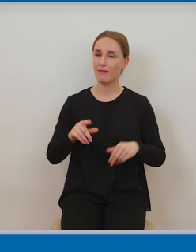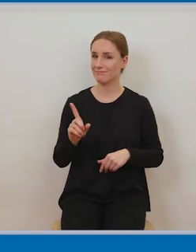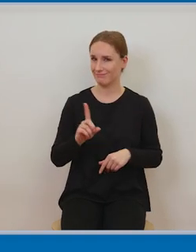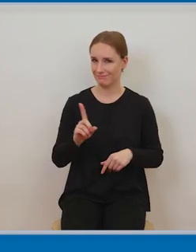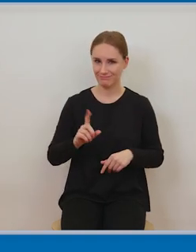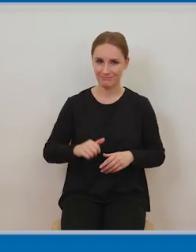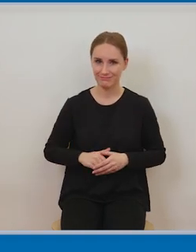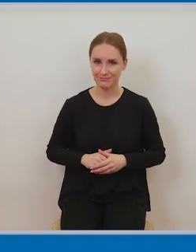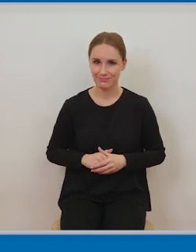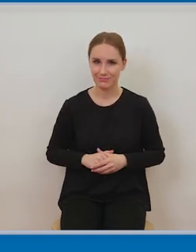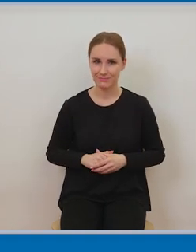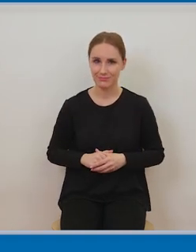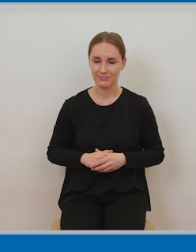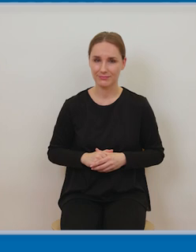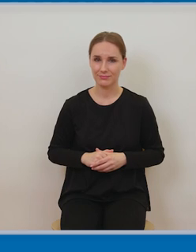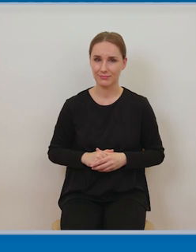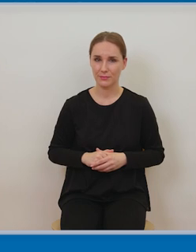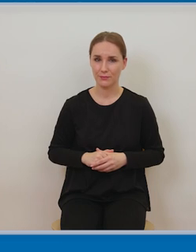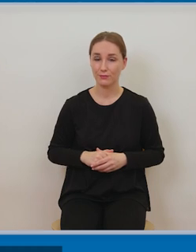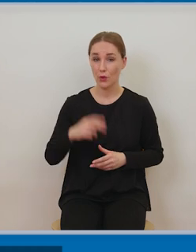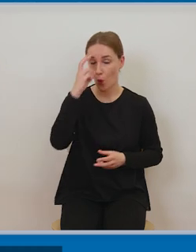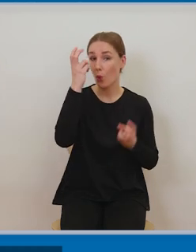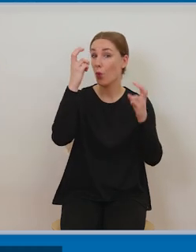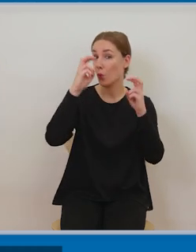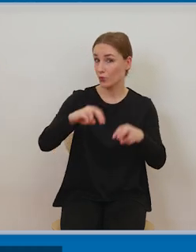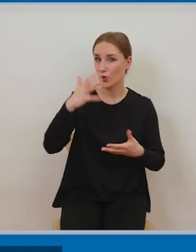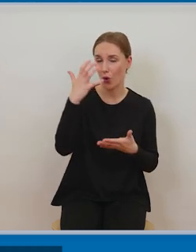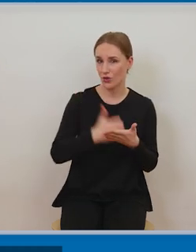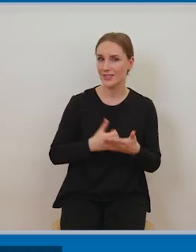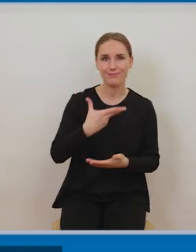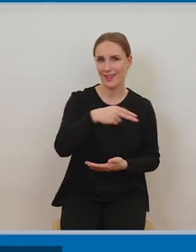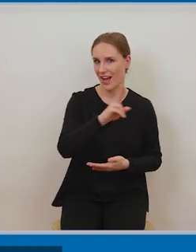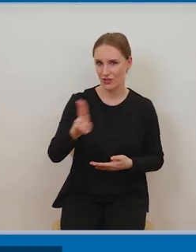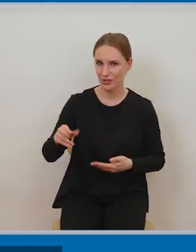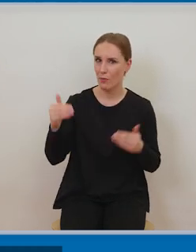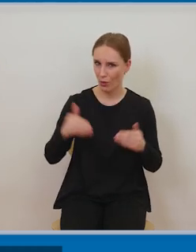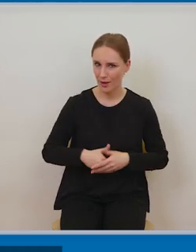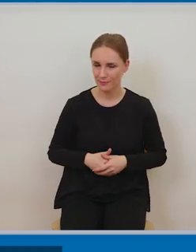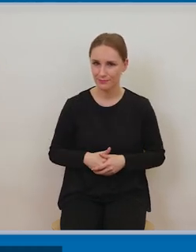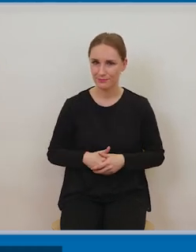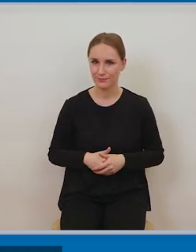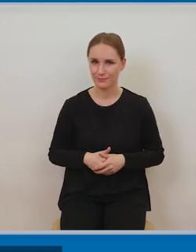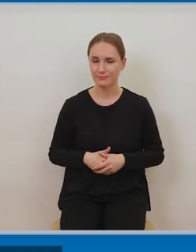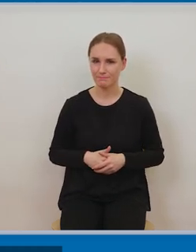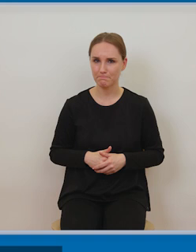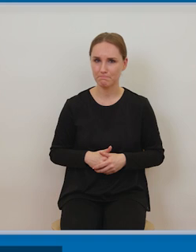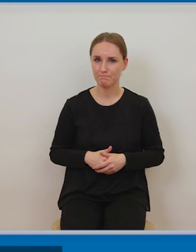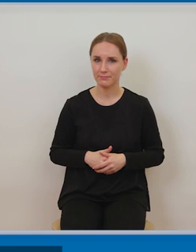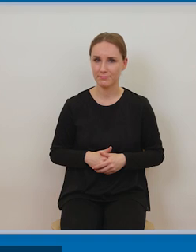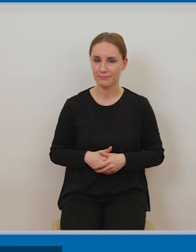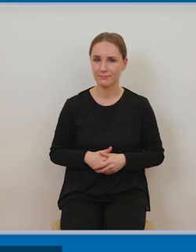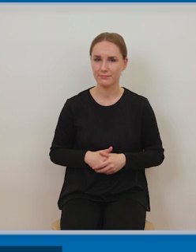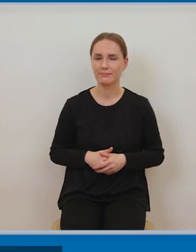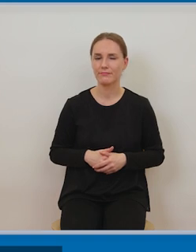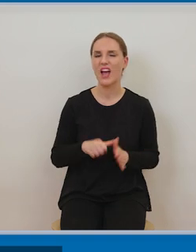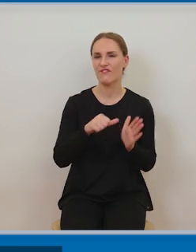to są programy komputerowe to są elektroniczne bazy danych i utwory architektoniczne czyli o ile powiedziałam że